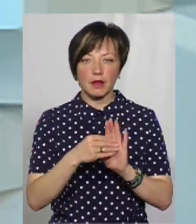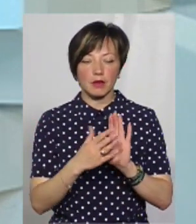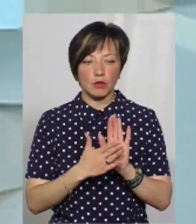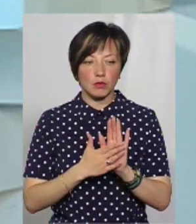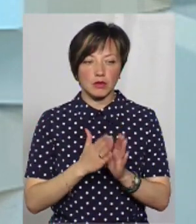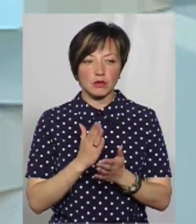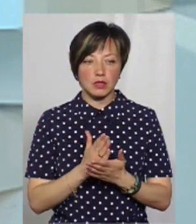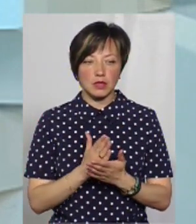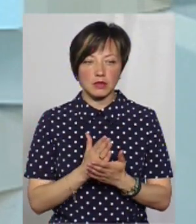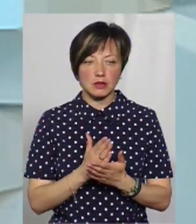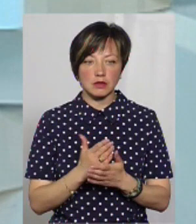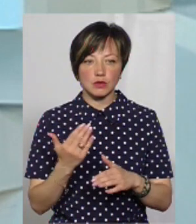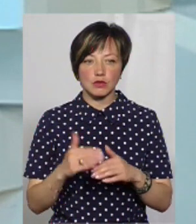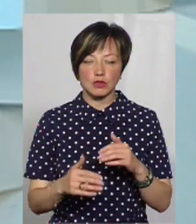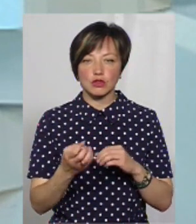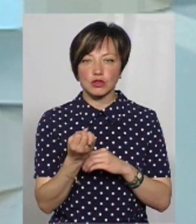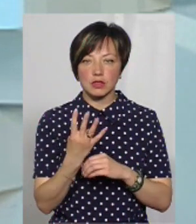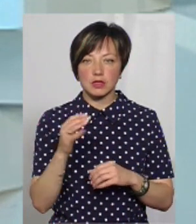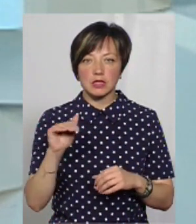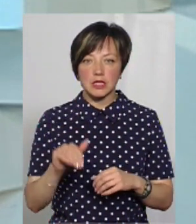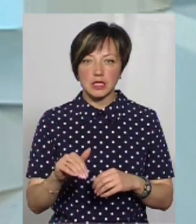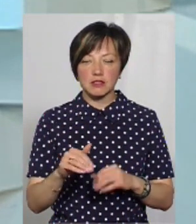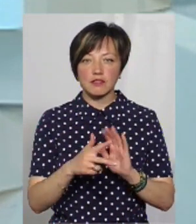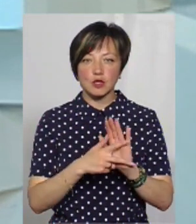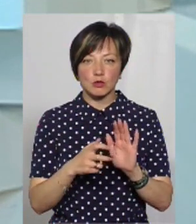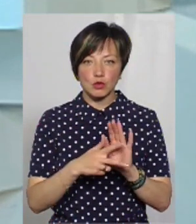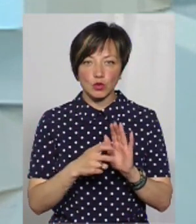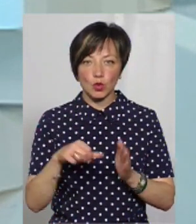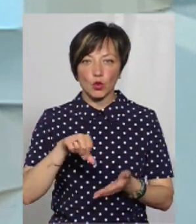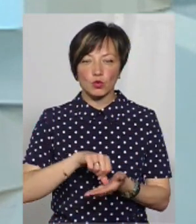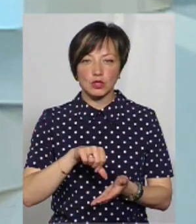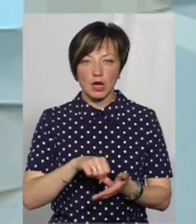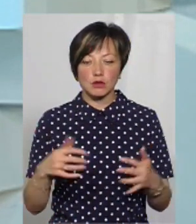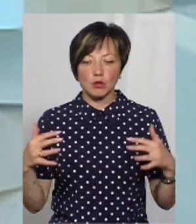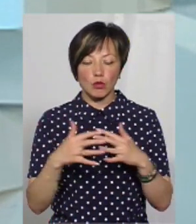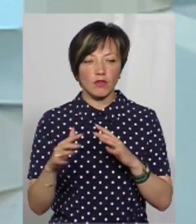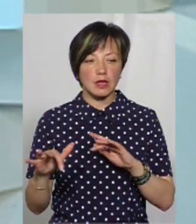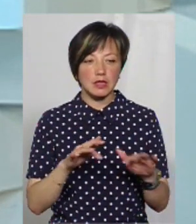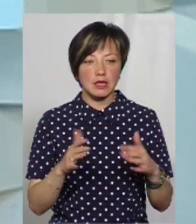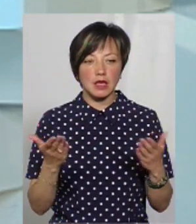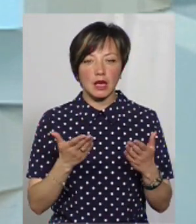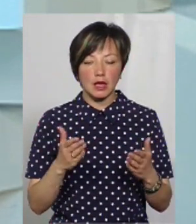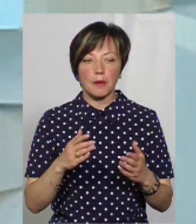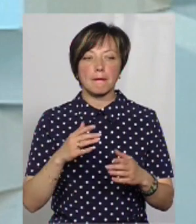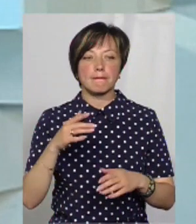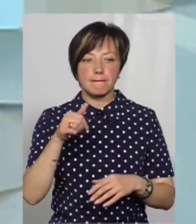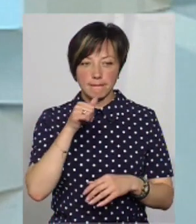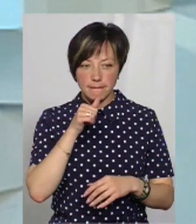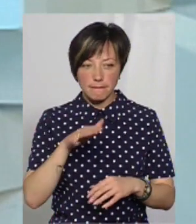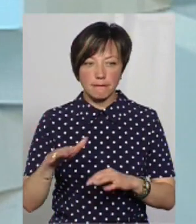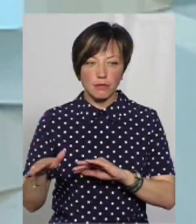обліку знаходиться вже 14 тисяч 800 учасників бойових дій, які пройшли